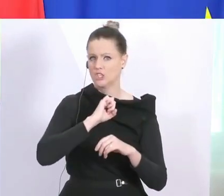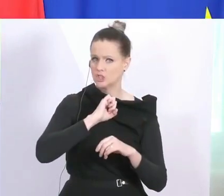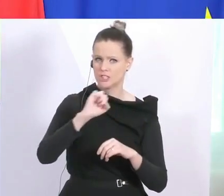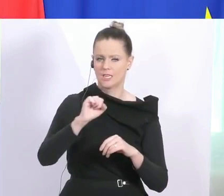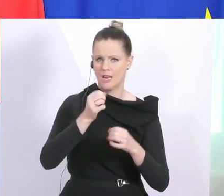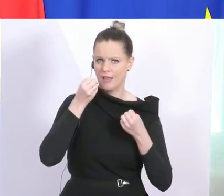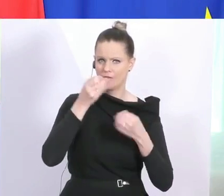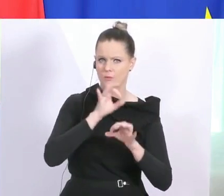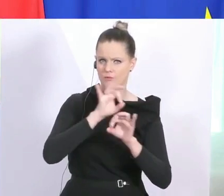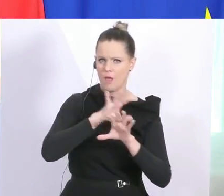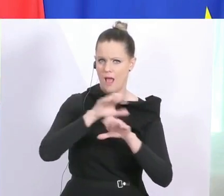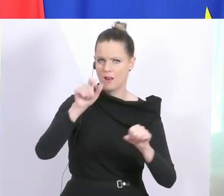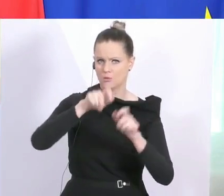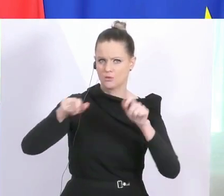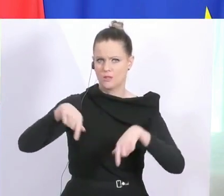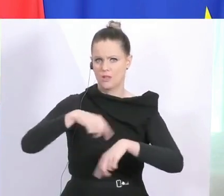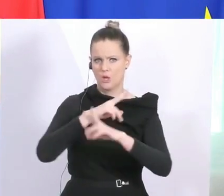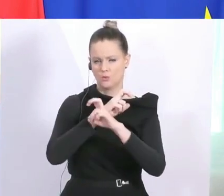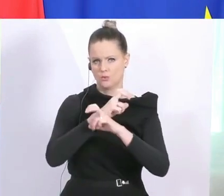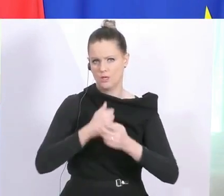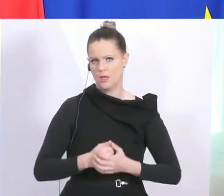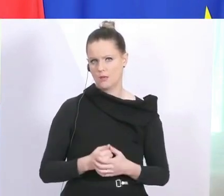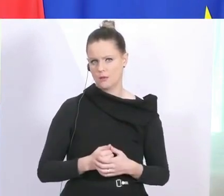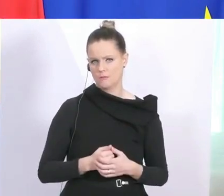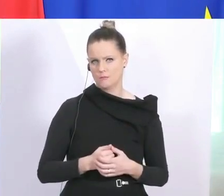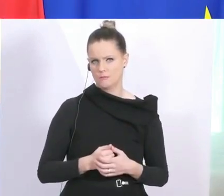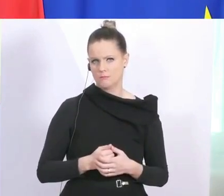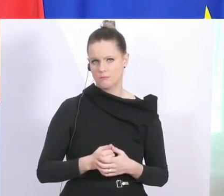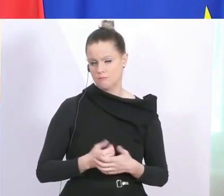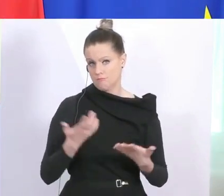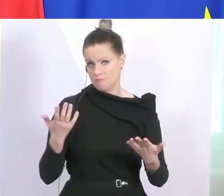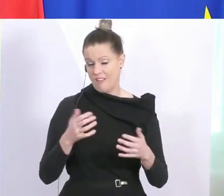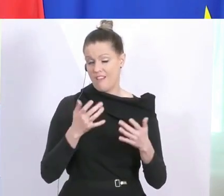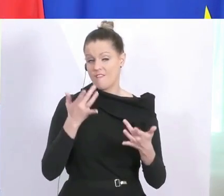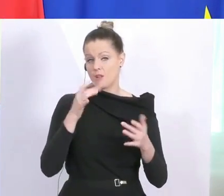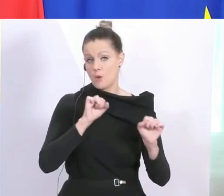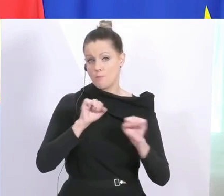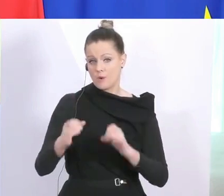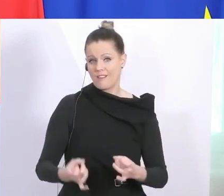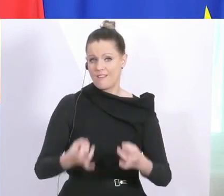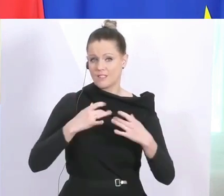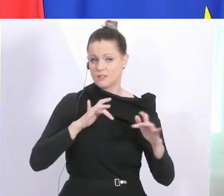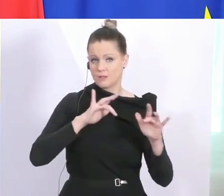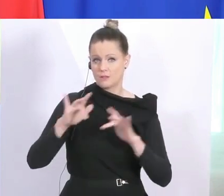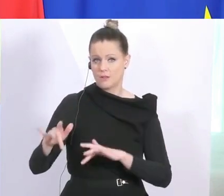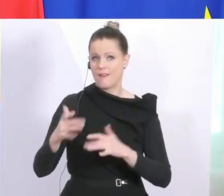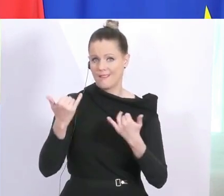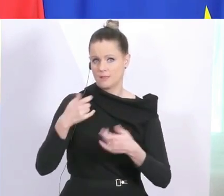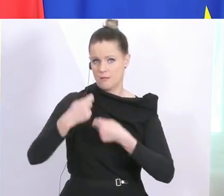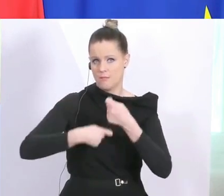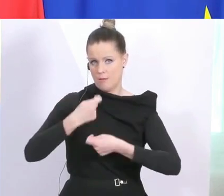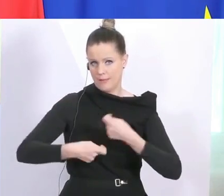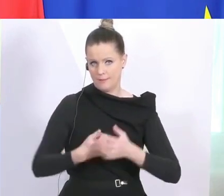Information für alle Österreicher gibt, die sich potenziell infiziert haben. Daran wird gerade gearbeitet.